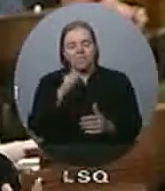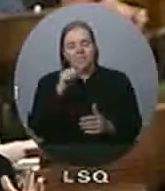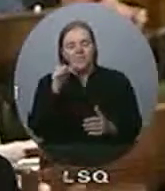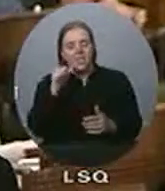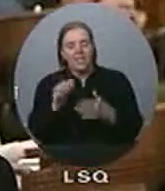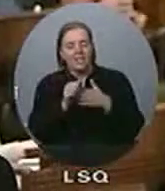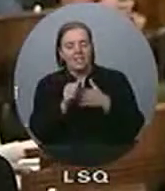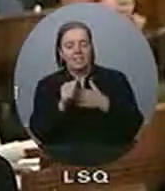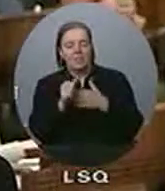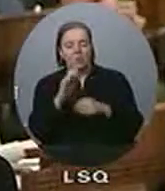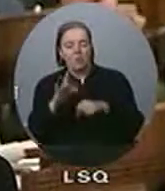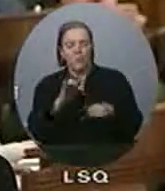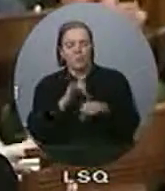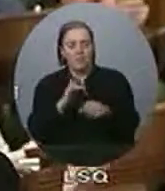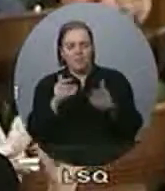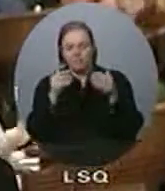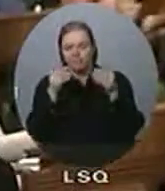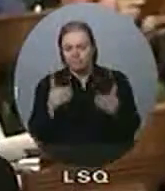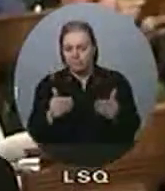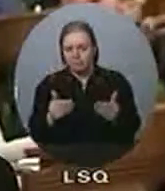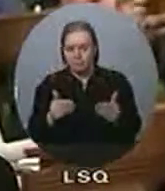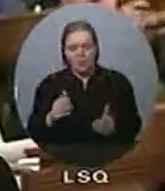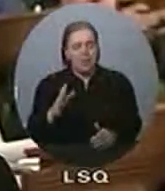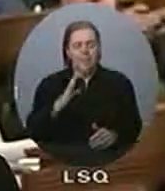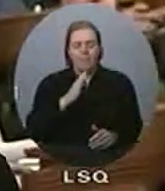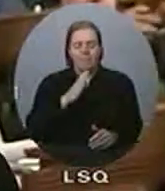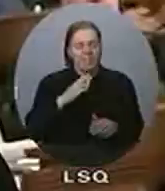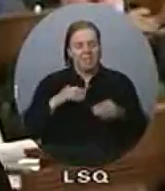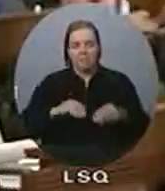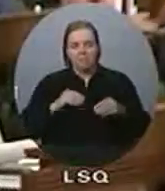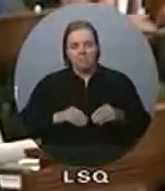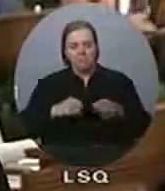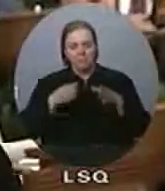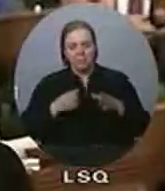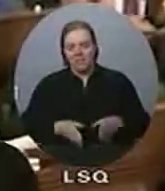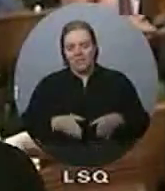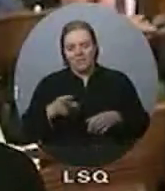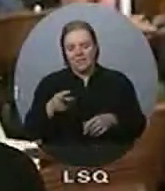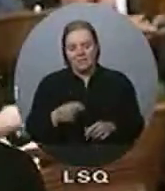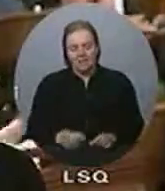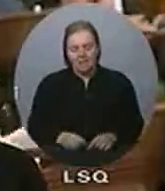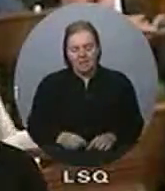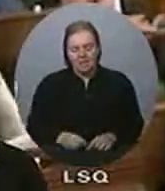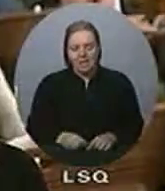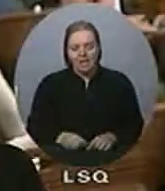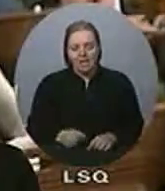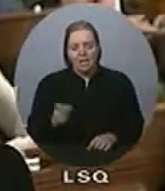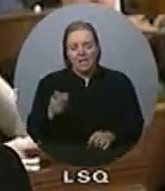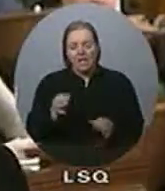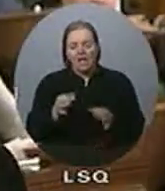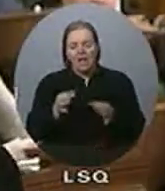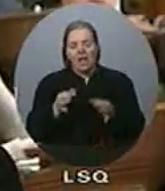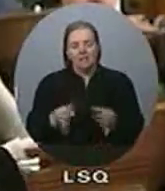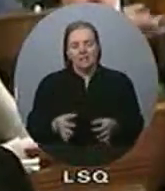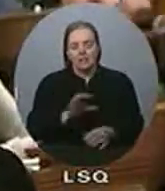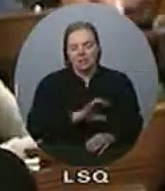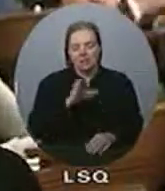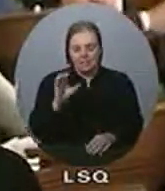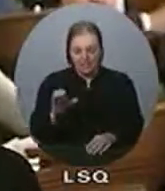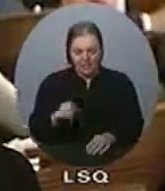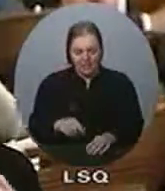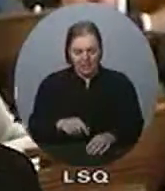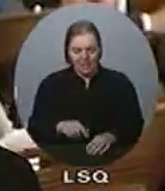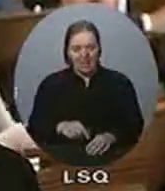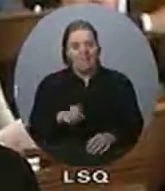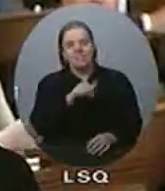mondiaux sont allés de l'avant, mais notre ministre est un encre qui ralentissait le Canada. Ces pays vont jouer un rôle de leadership